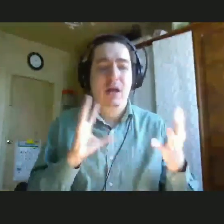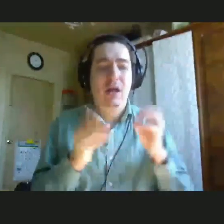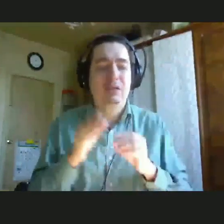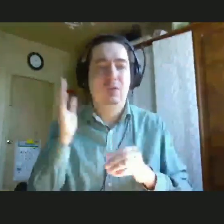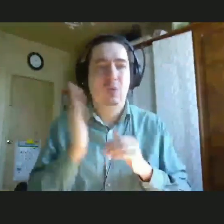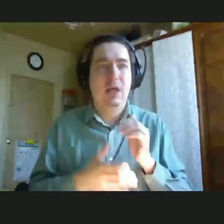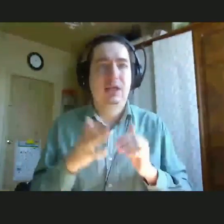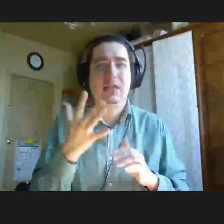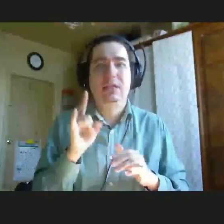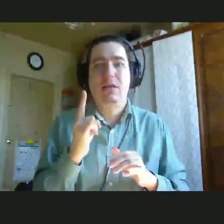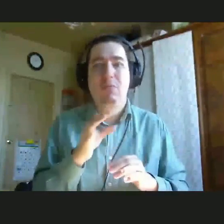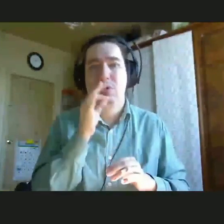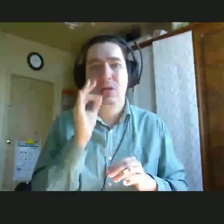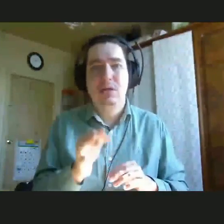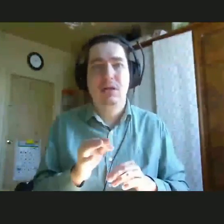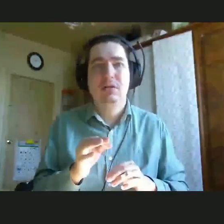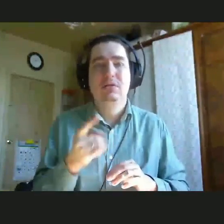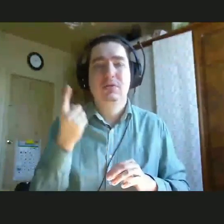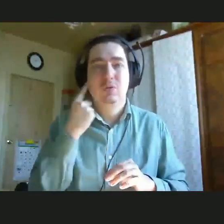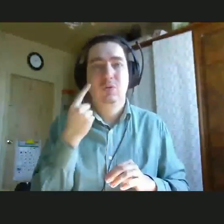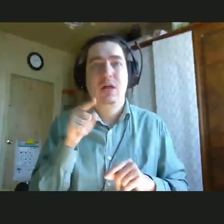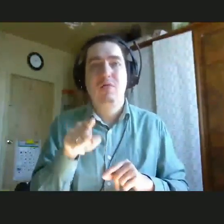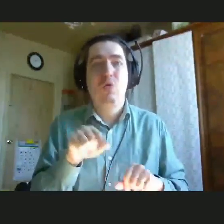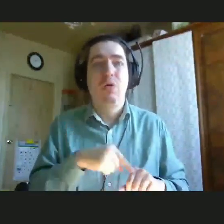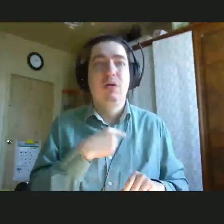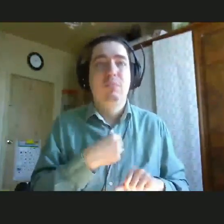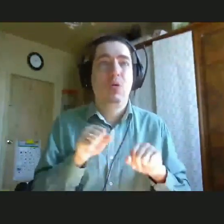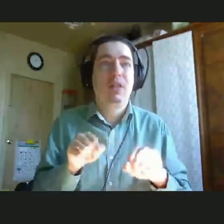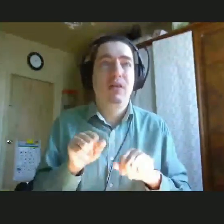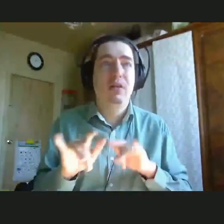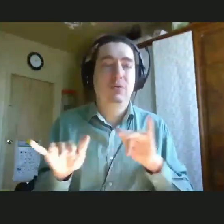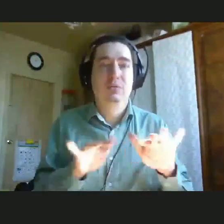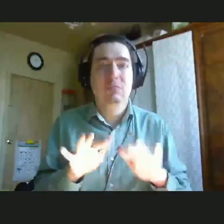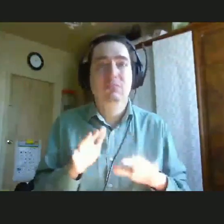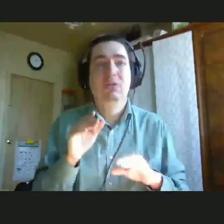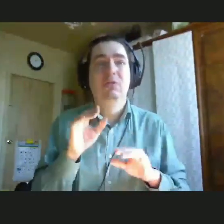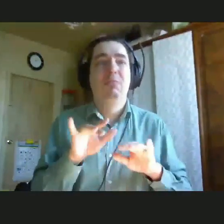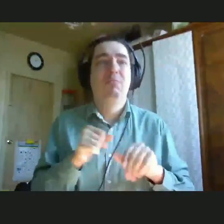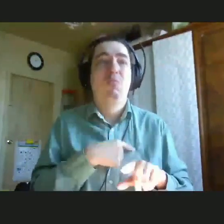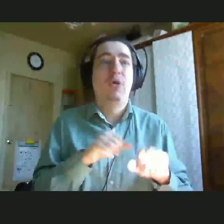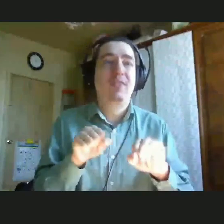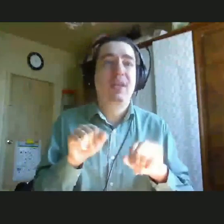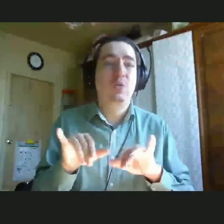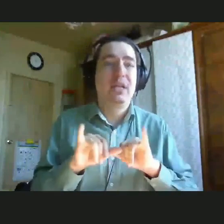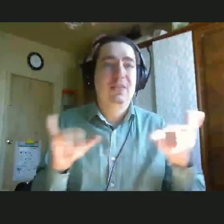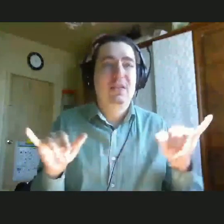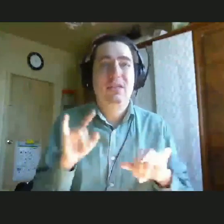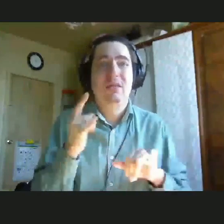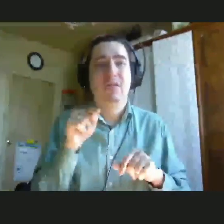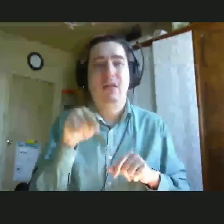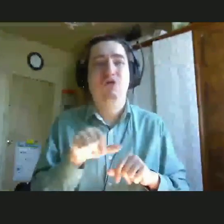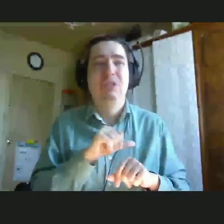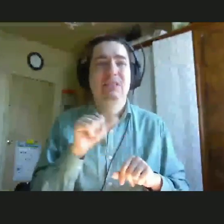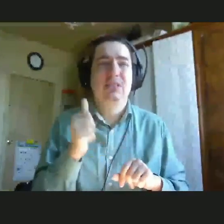ребенок сказал 5 новых слов, его это мотивирует для того, чтобы сказать 10. и мотивирует родителей, например, заниматься с ребенком дома. Та